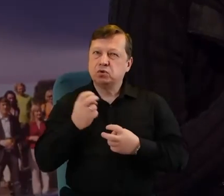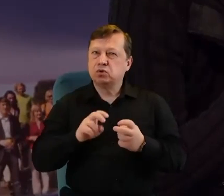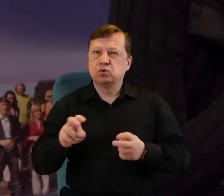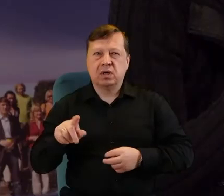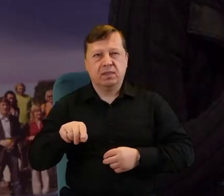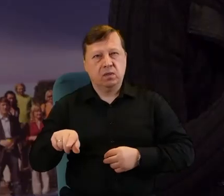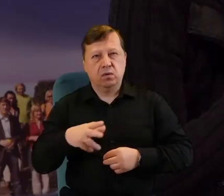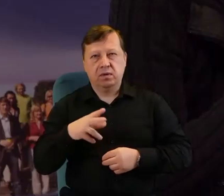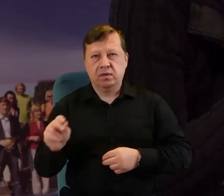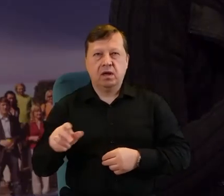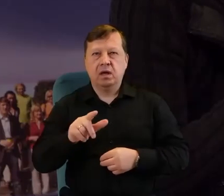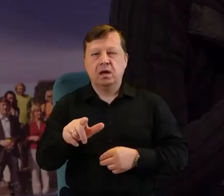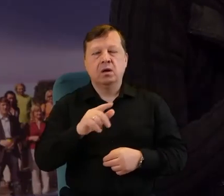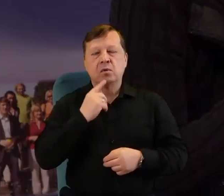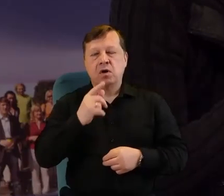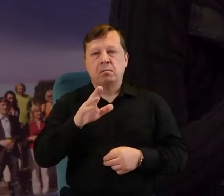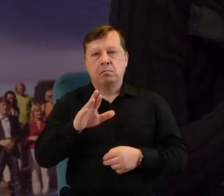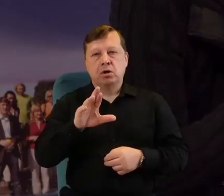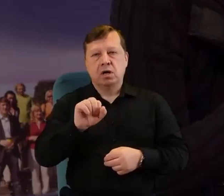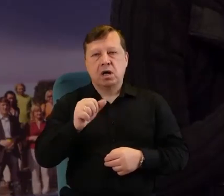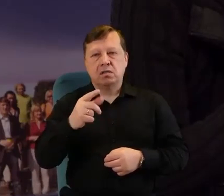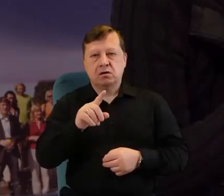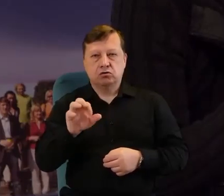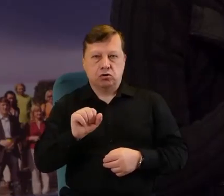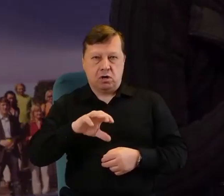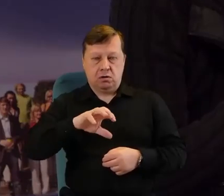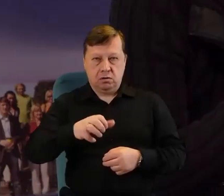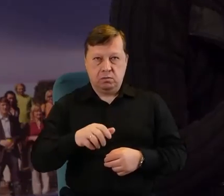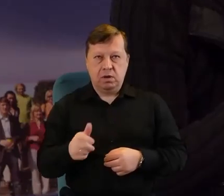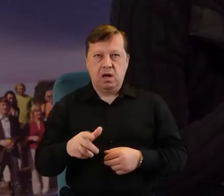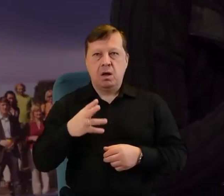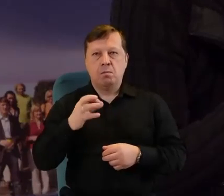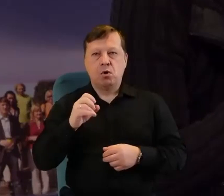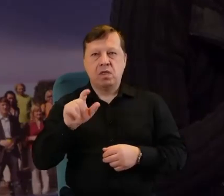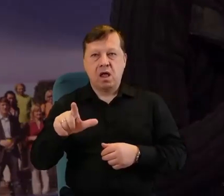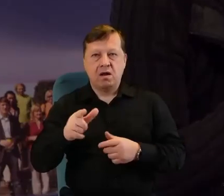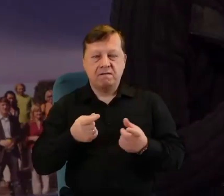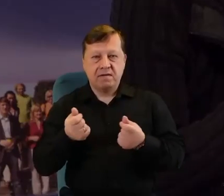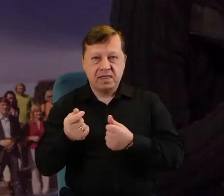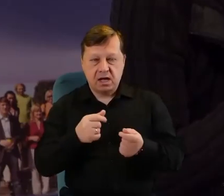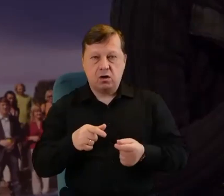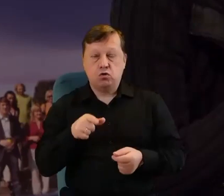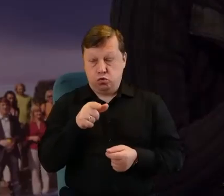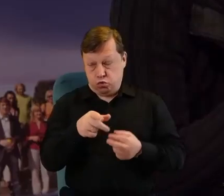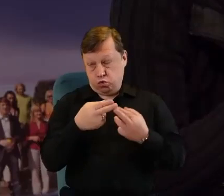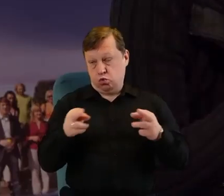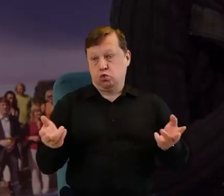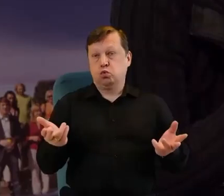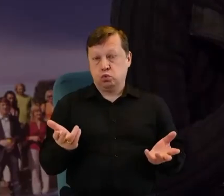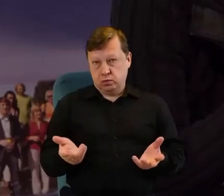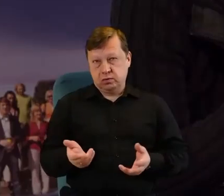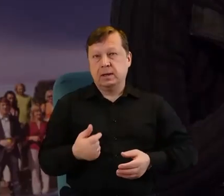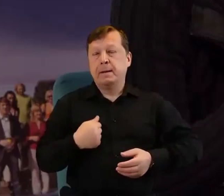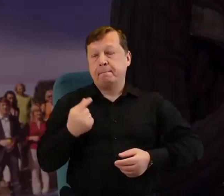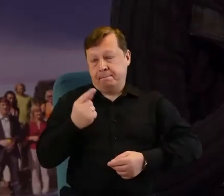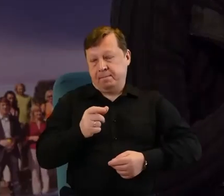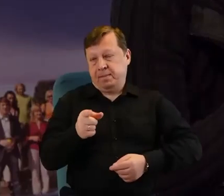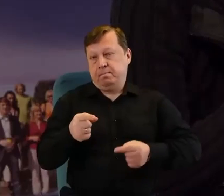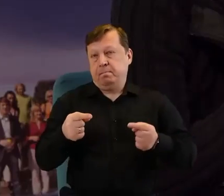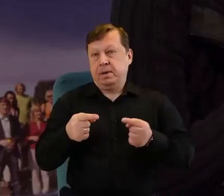szukał może w branży, w jakiej działa organizacja, bardziej w modelu finansowania. Nie uważam, że to jest